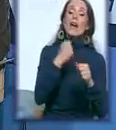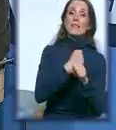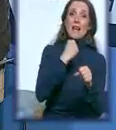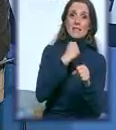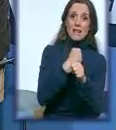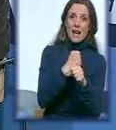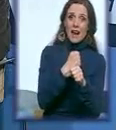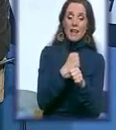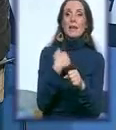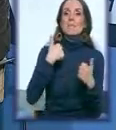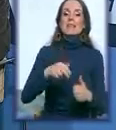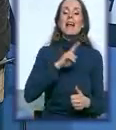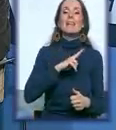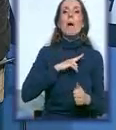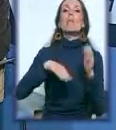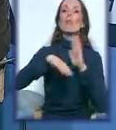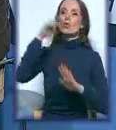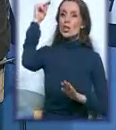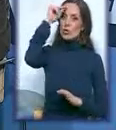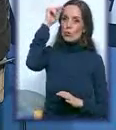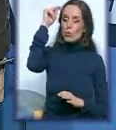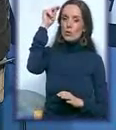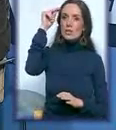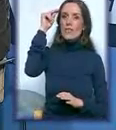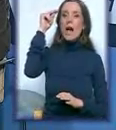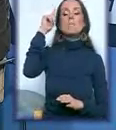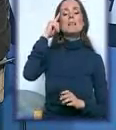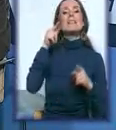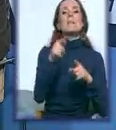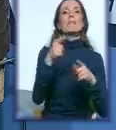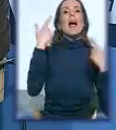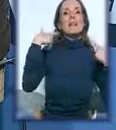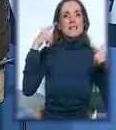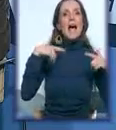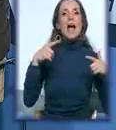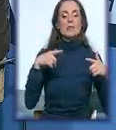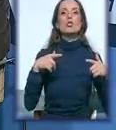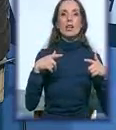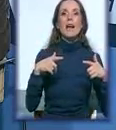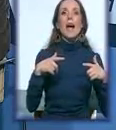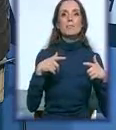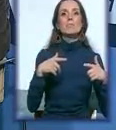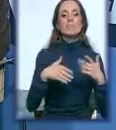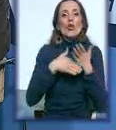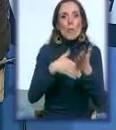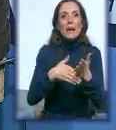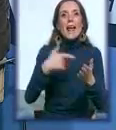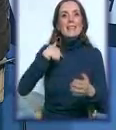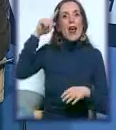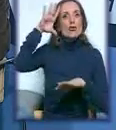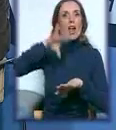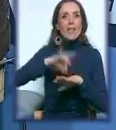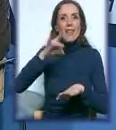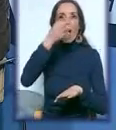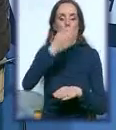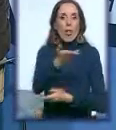imamo više iskustva i mislimo da taj sajam doprinosi naše razmini ideja. Na tom